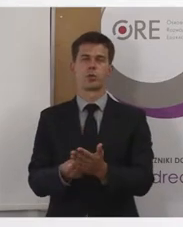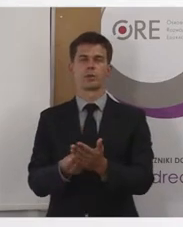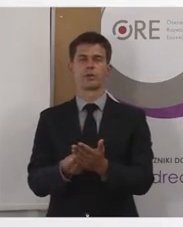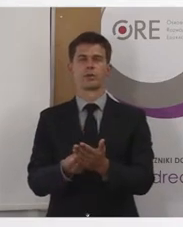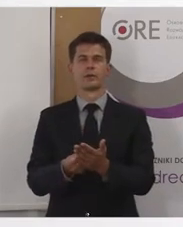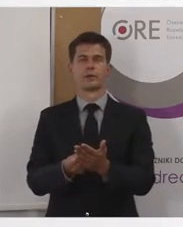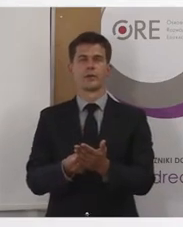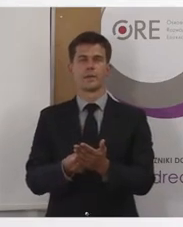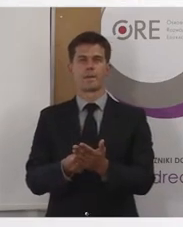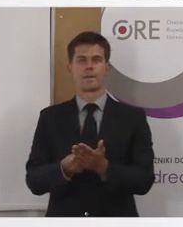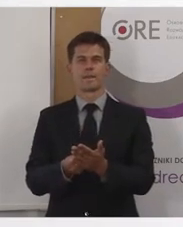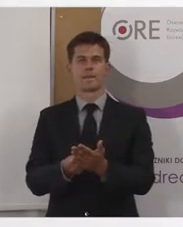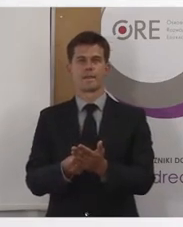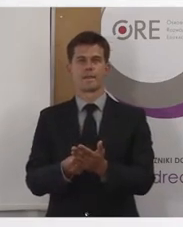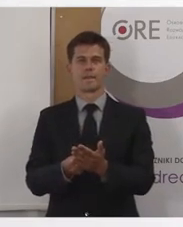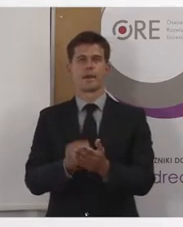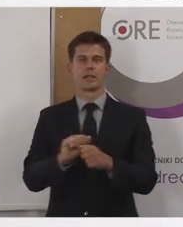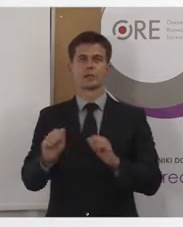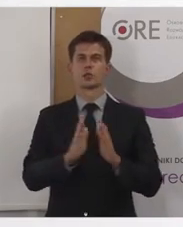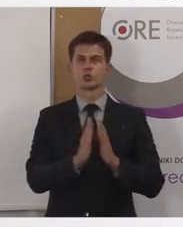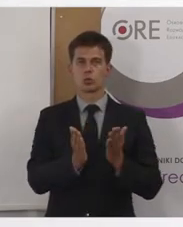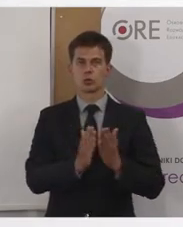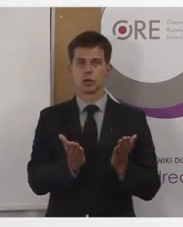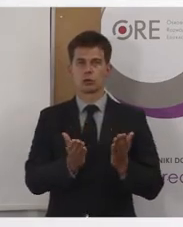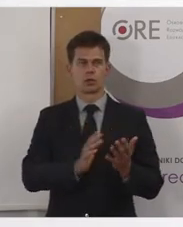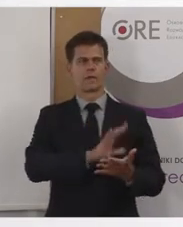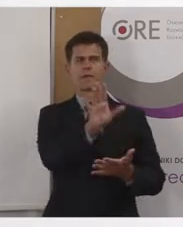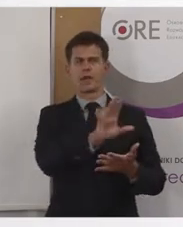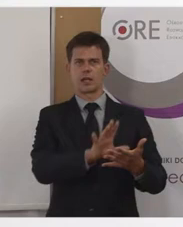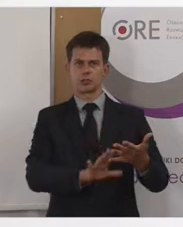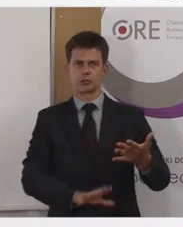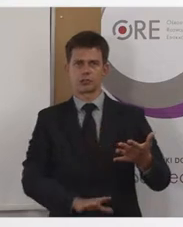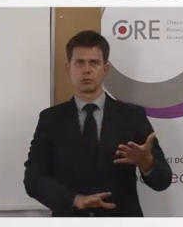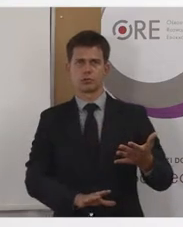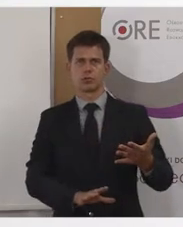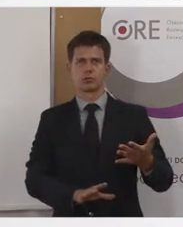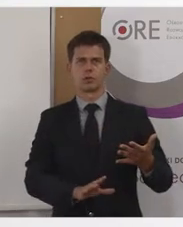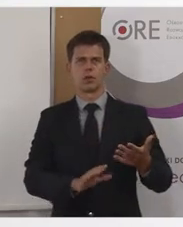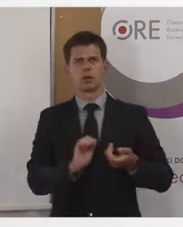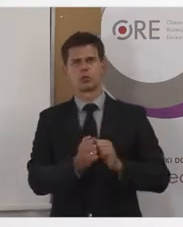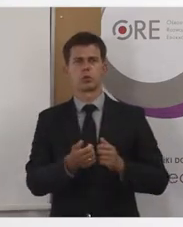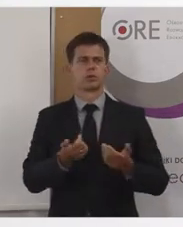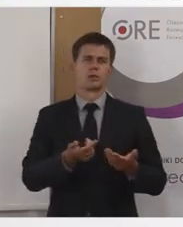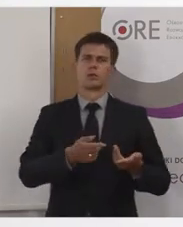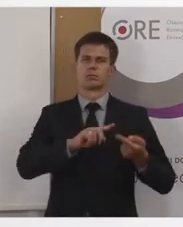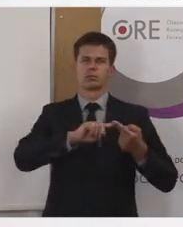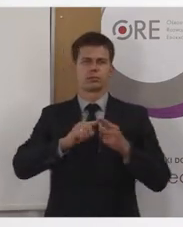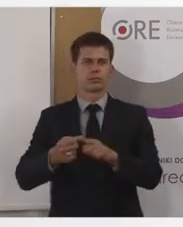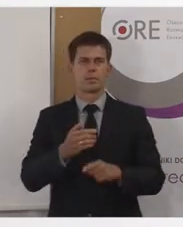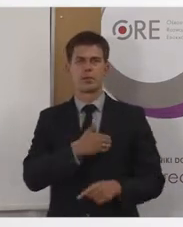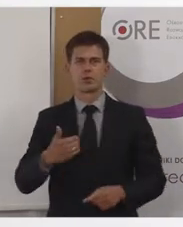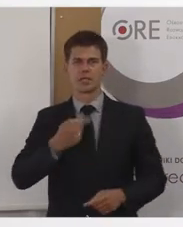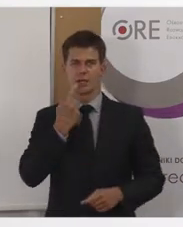podręczniku, który ma treść, no dosyć skomplikowanym językiem